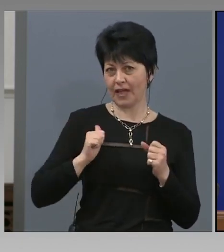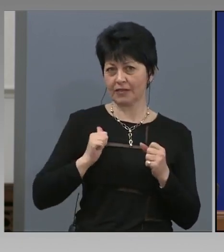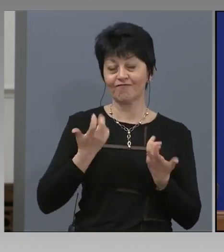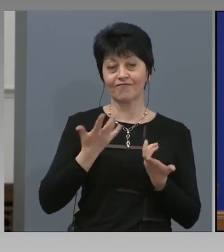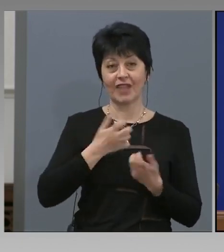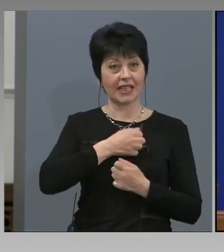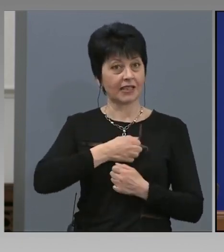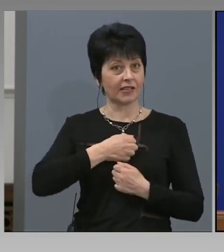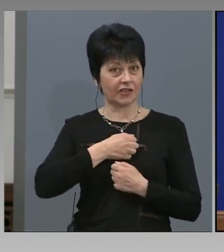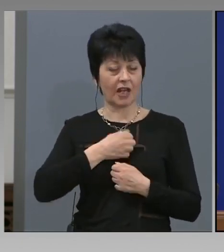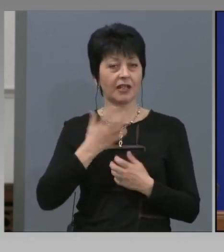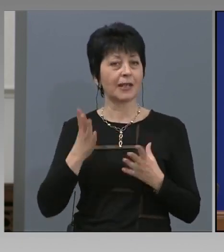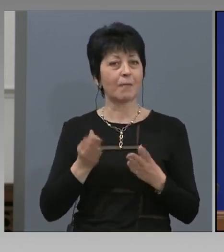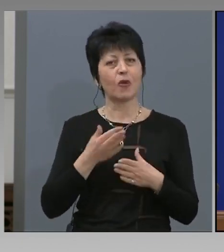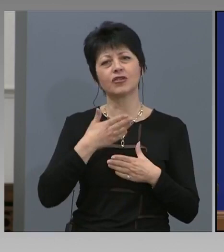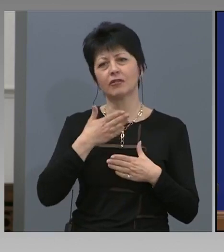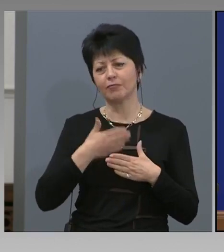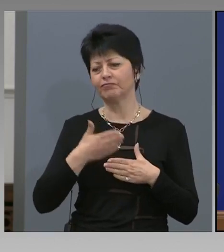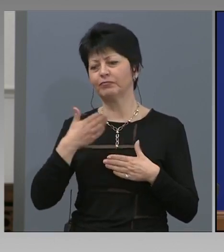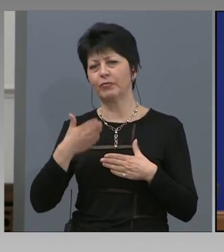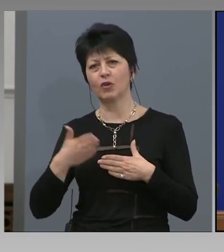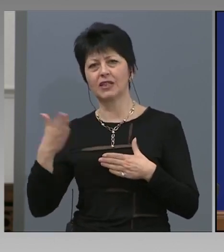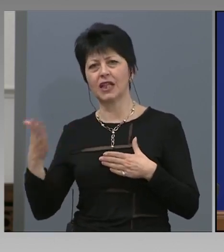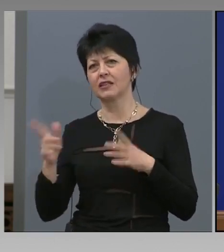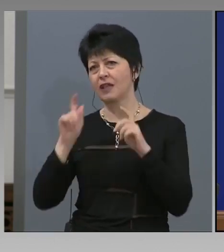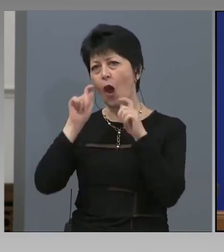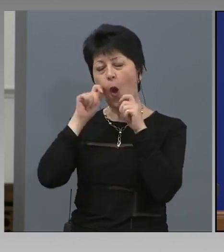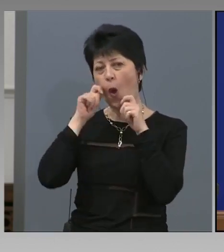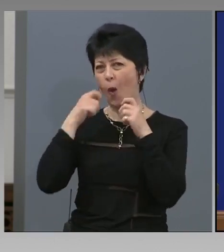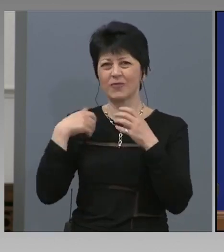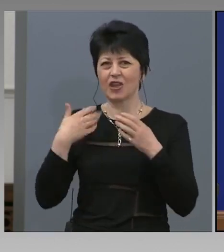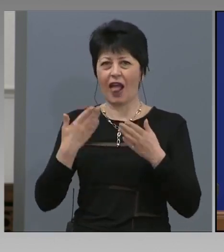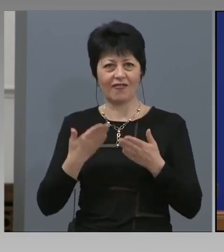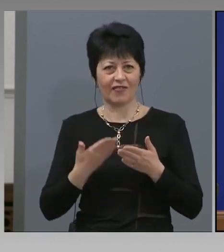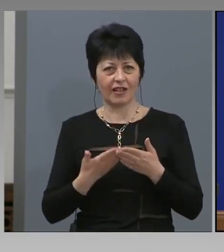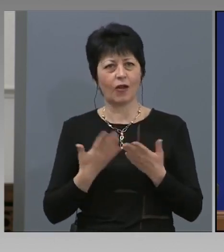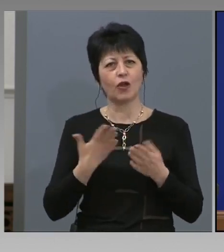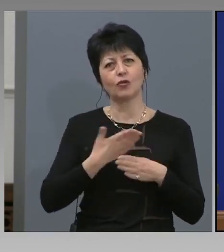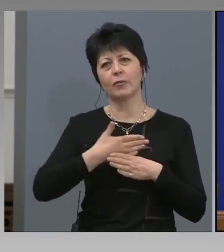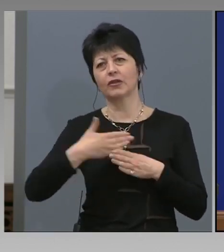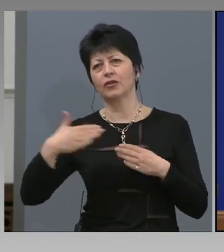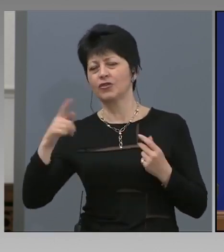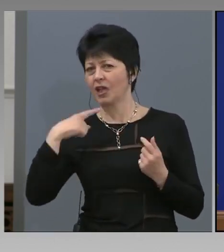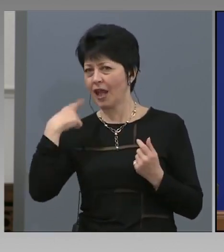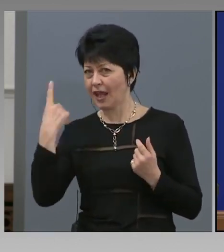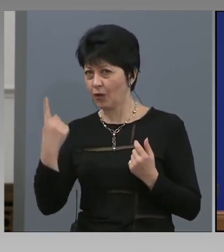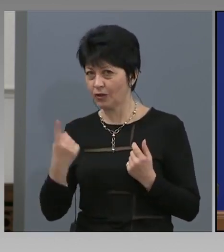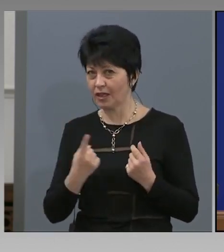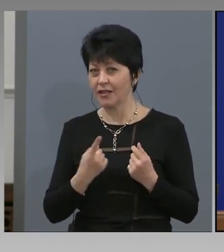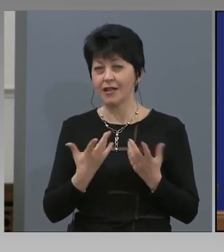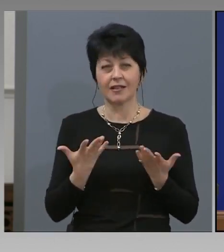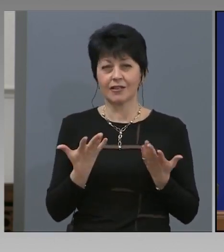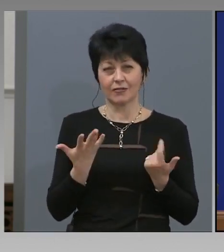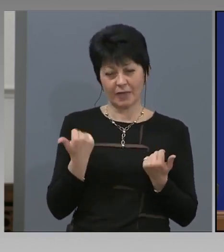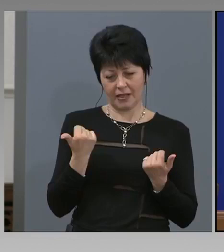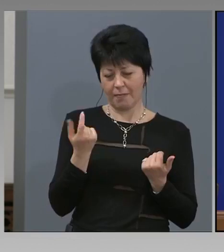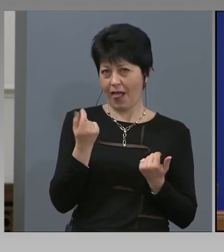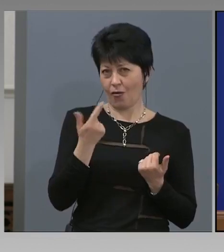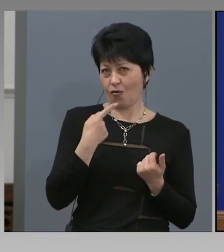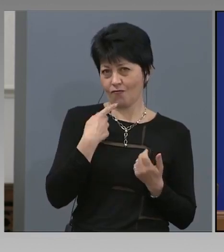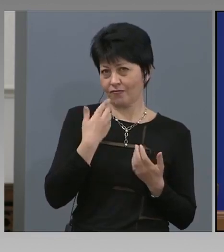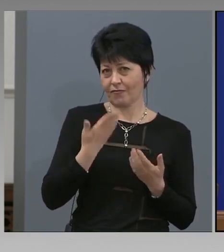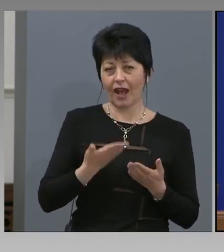процес на обжалване, който продължи близо година. Ето защо преди маличко казах,